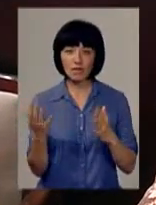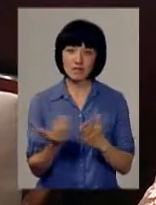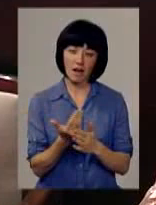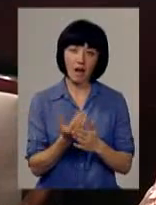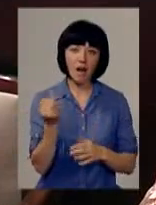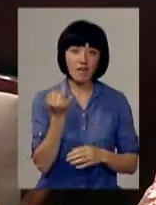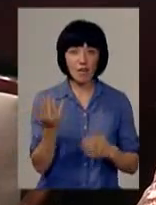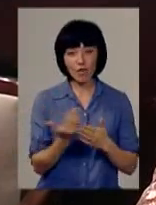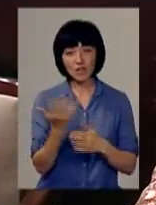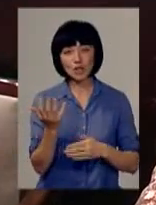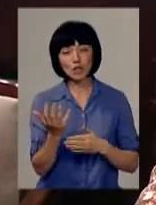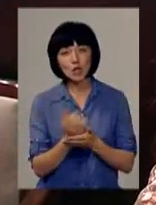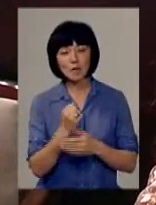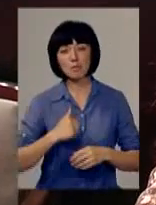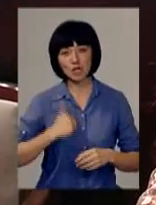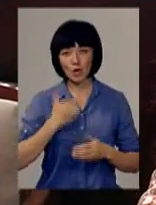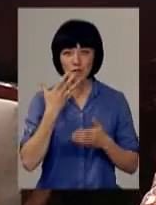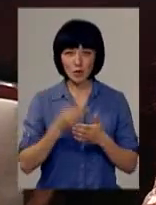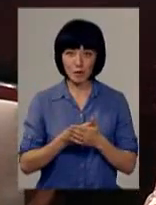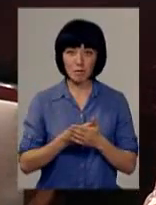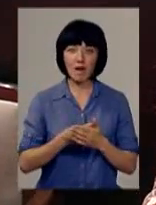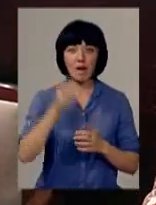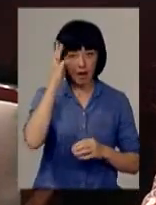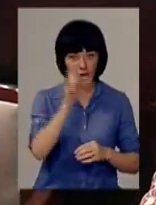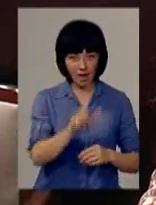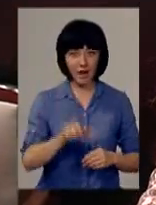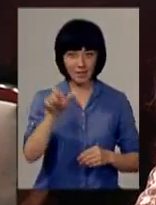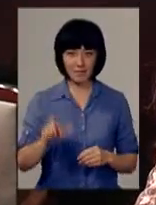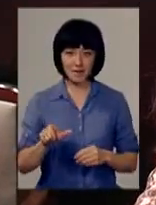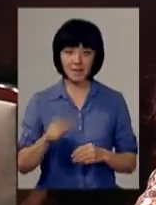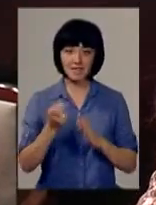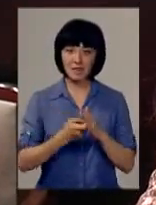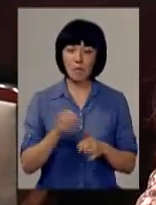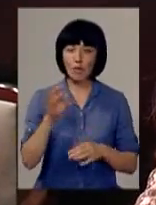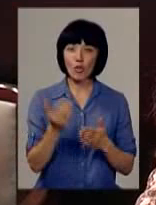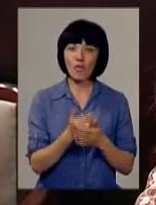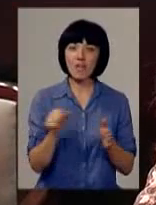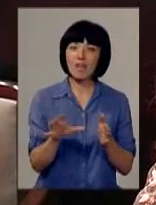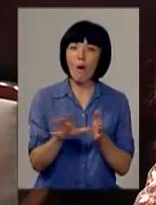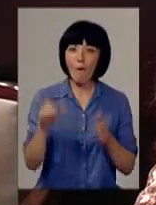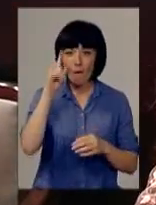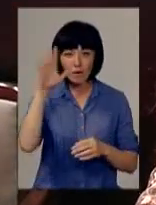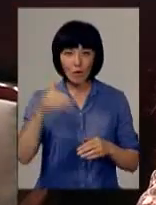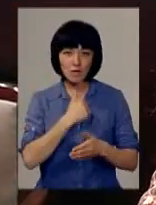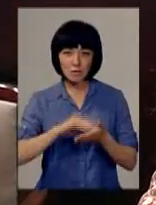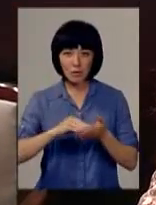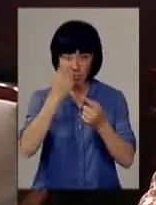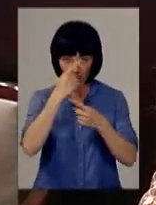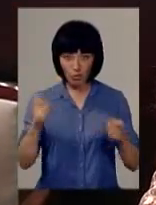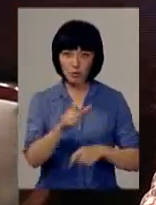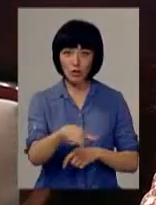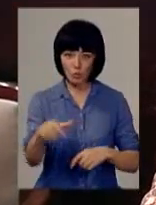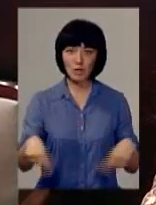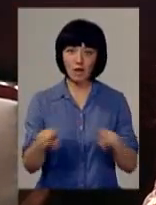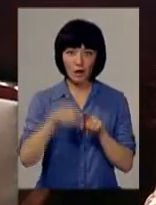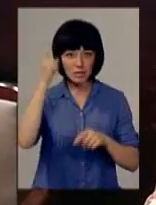цікаве, про нові досягнення. Пишаєшся своїми краянами, дізнаєшся про нові рекорди. Хочеться про це написати, повідомити людям,